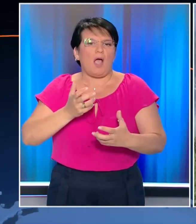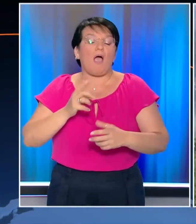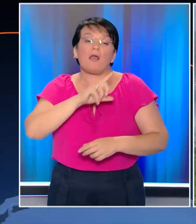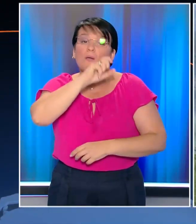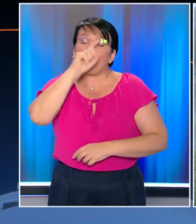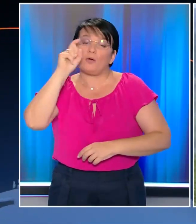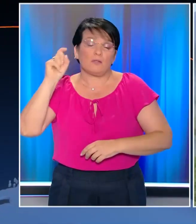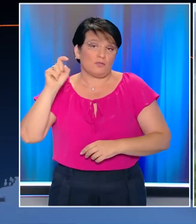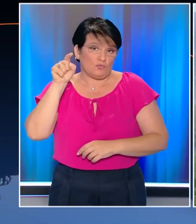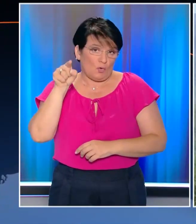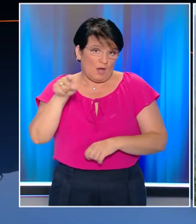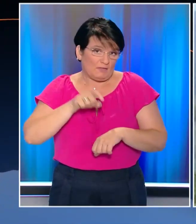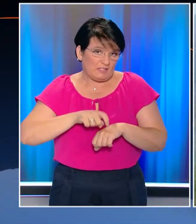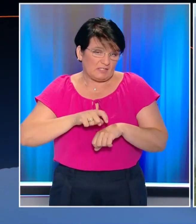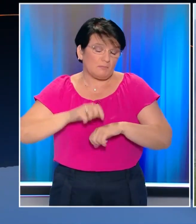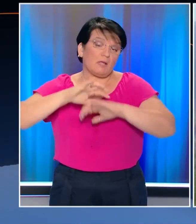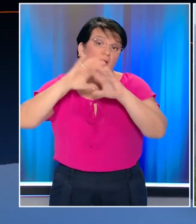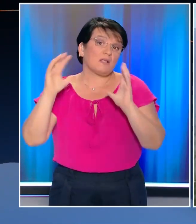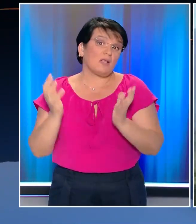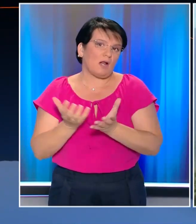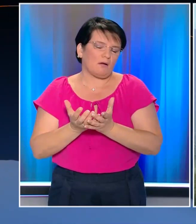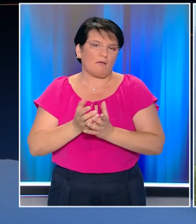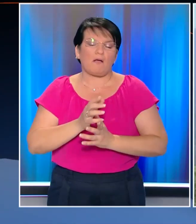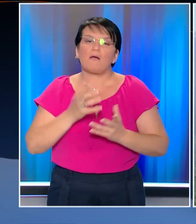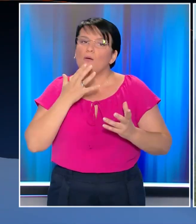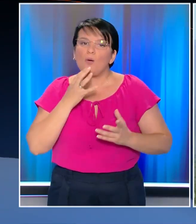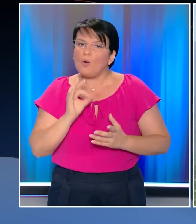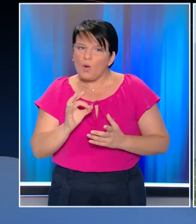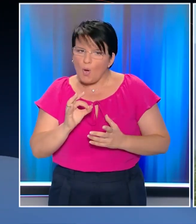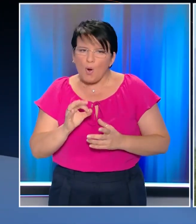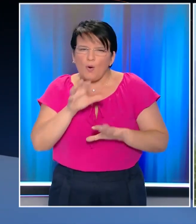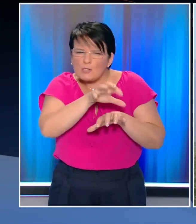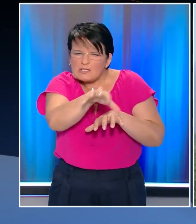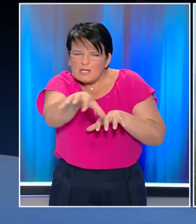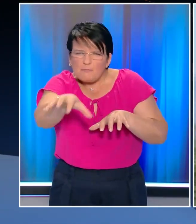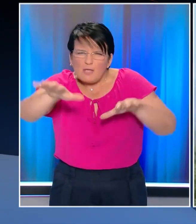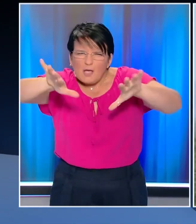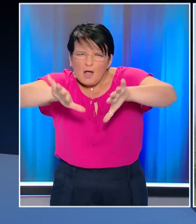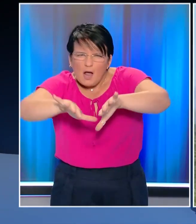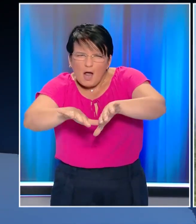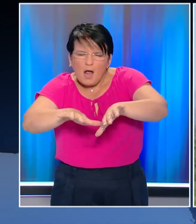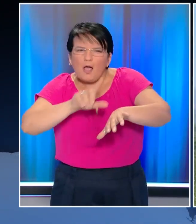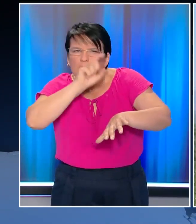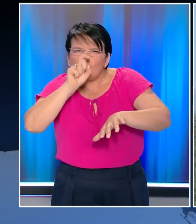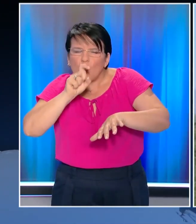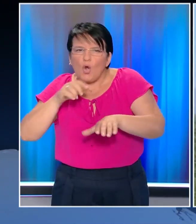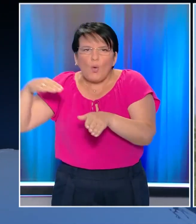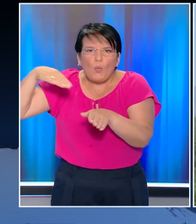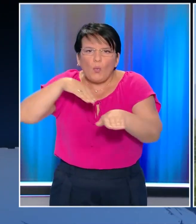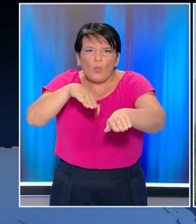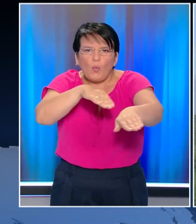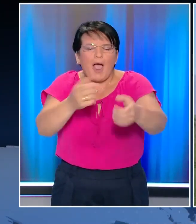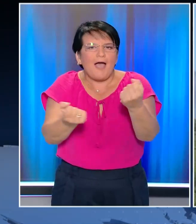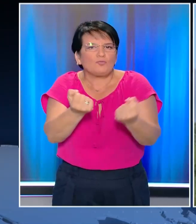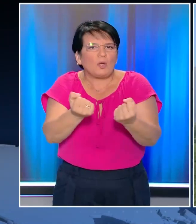κατάσβησης γενικότερα θεωρείται πολύ δύσκολο και αυτό γιατί τα σημεία θεωρούνται δυσπρόσιτα. Δεν μπορούν να